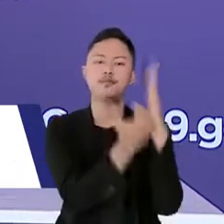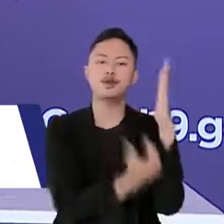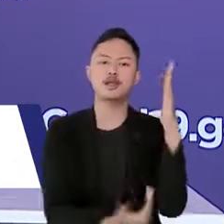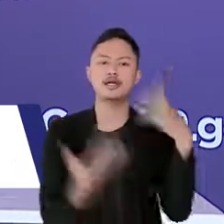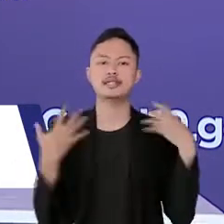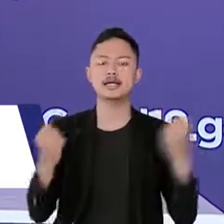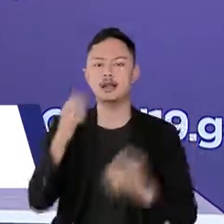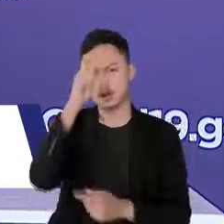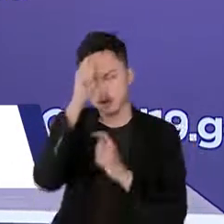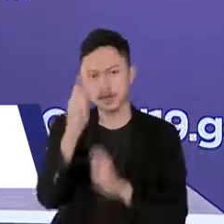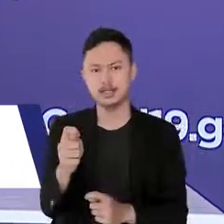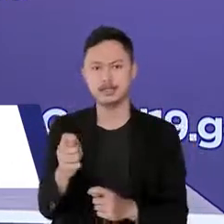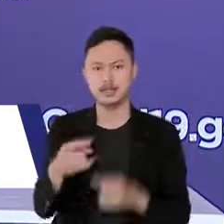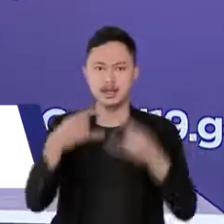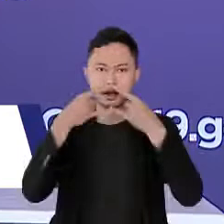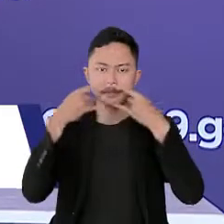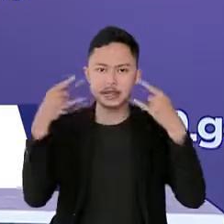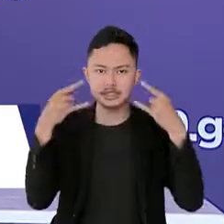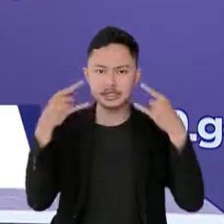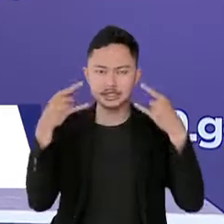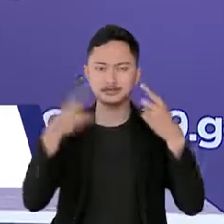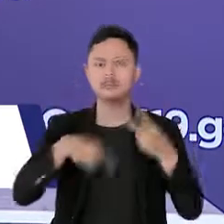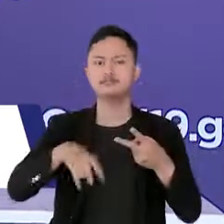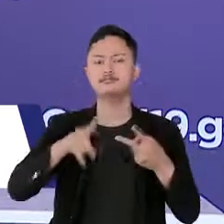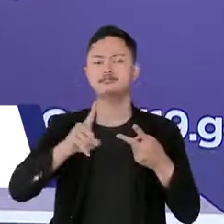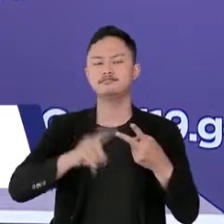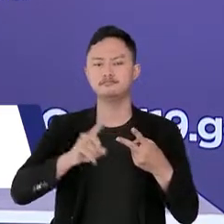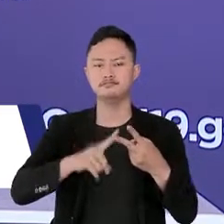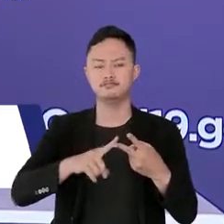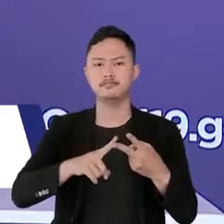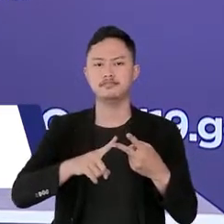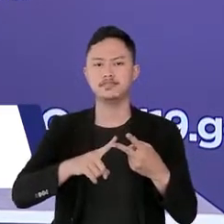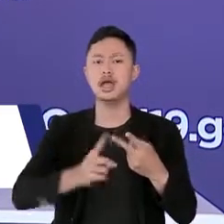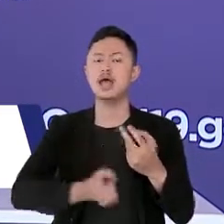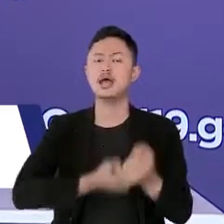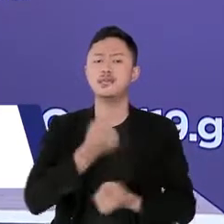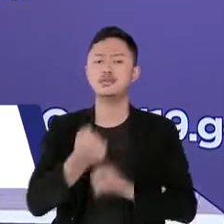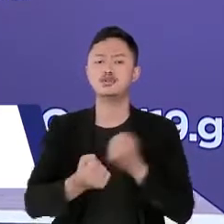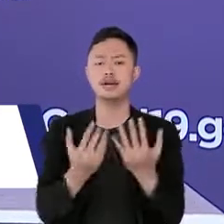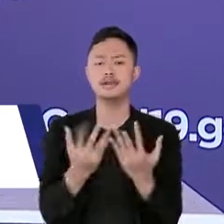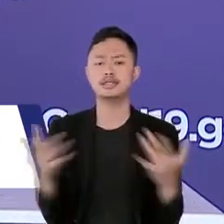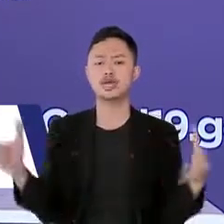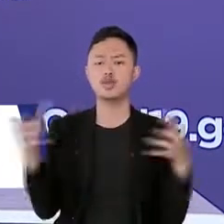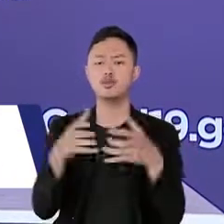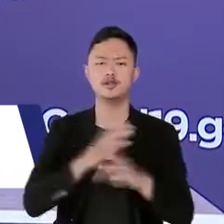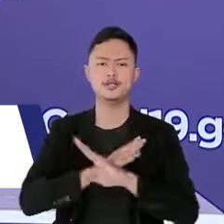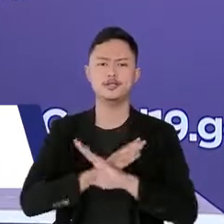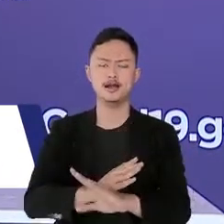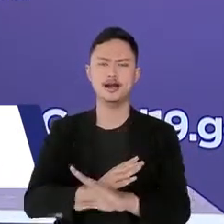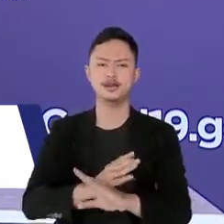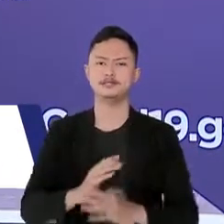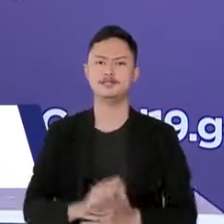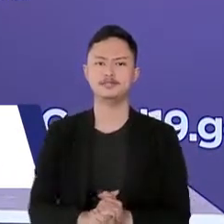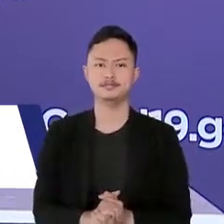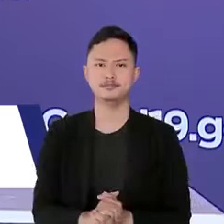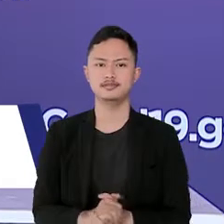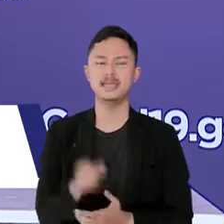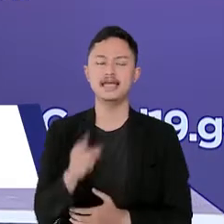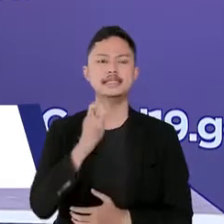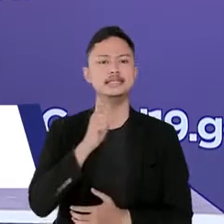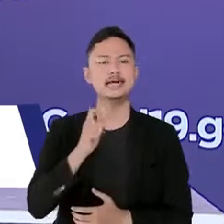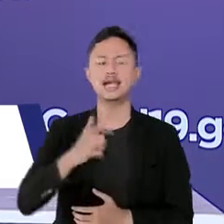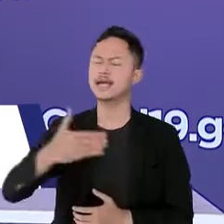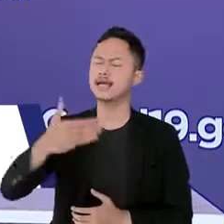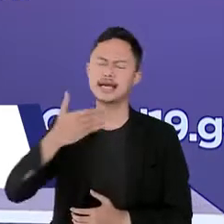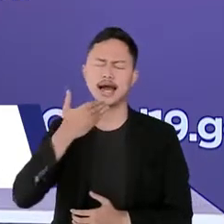an selalu memakai masker kemanapun kita pergi dan sebisa mungkin tidak bergerumun ini adalah hal paling mudah